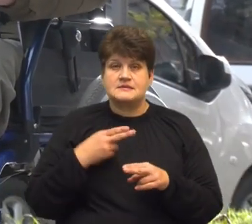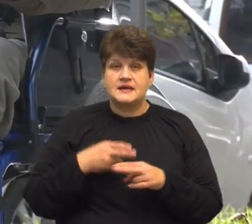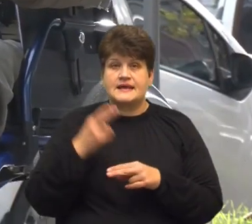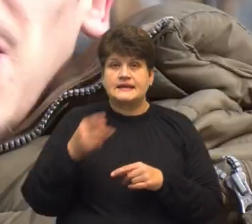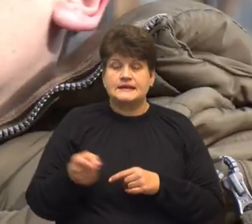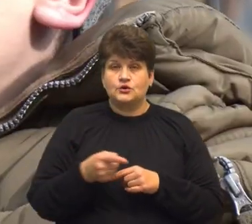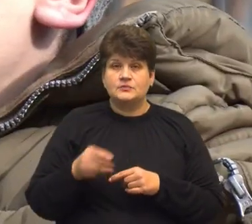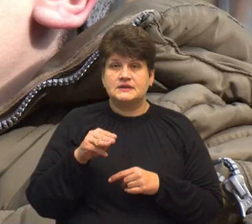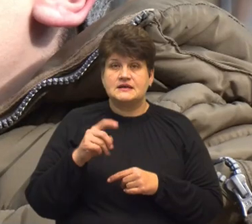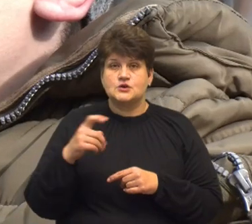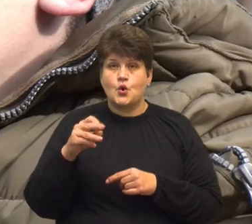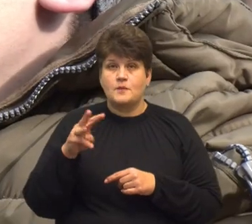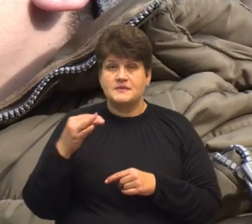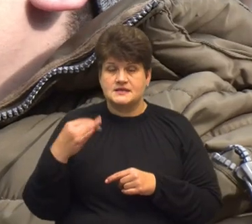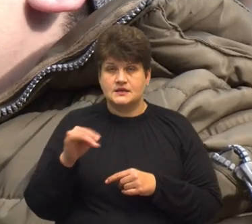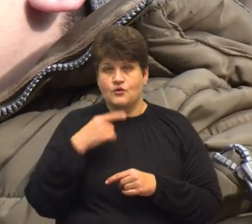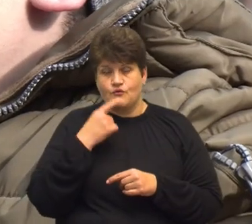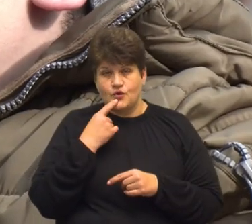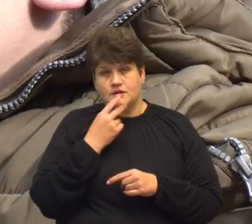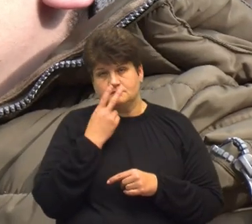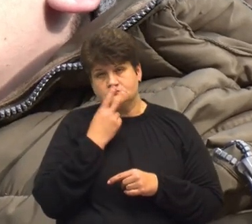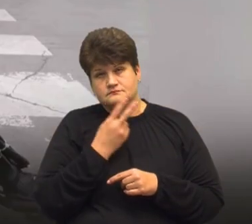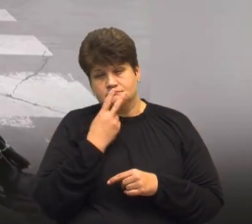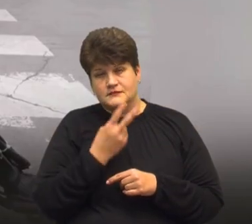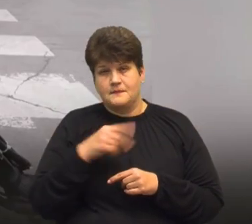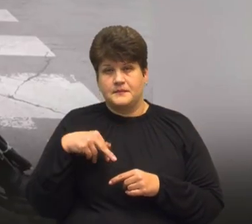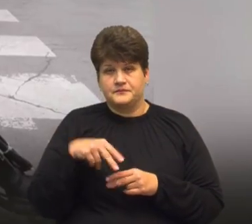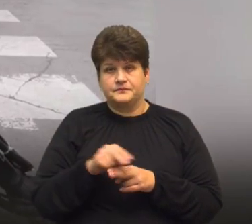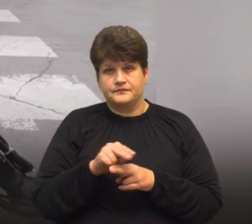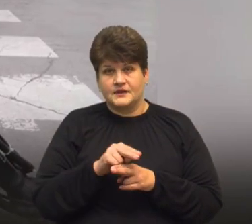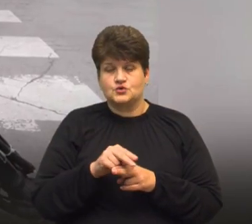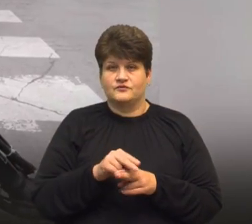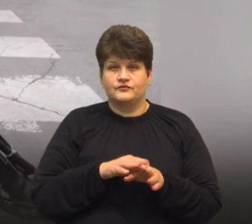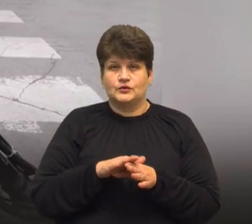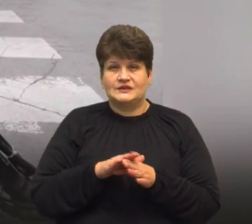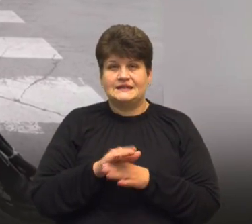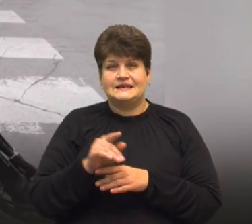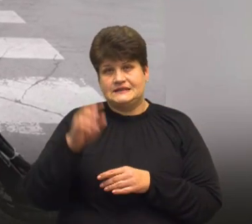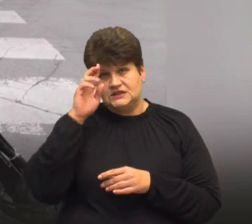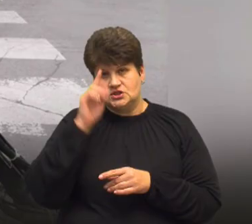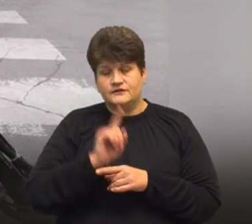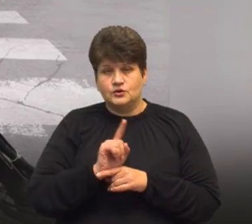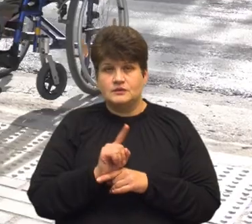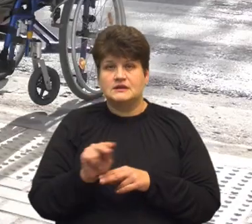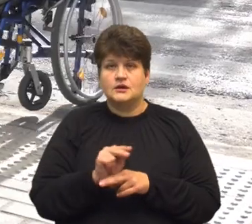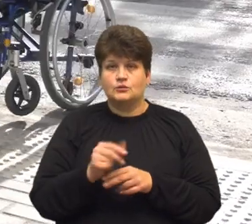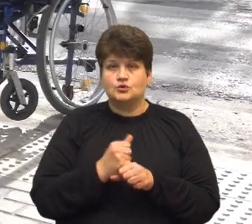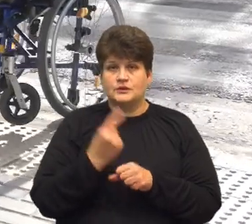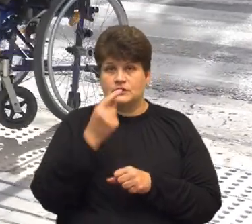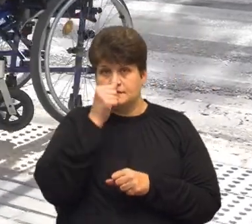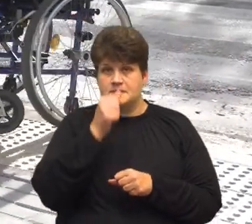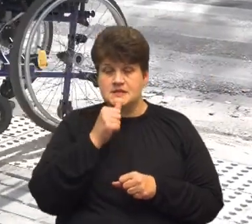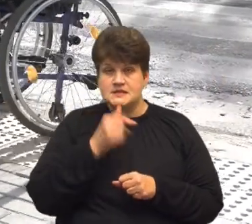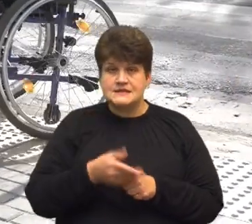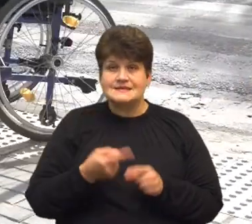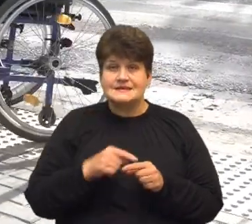Тарас Хоміцький каже, слідкував за ремонтом цього пішохідного переходу, аби підрядники дотримувалися державних норм. Ремонту дробили місяць. Загалом